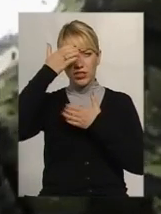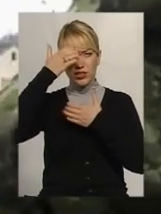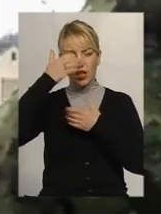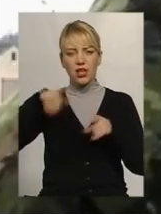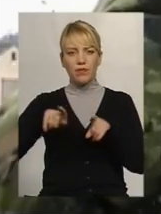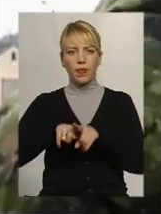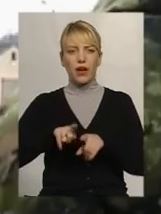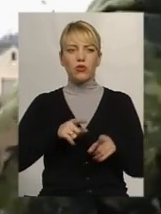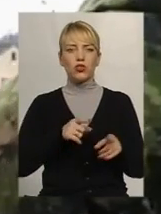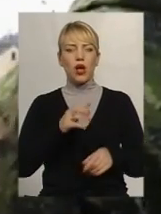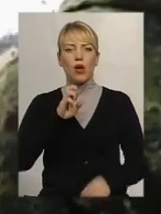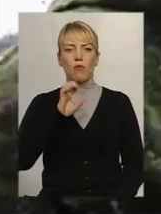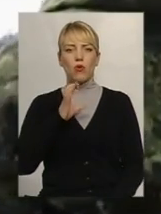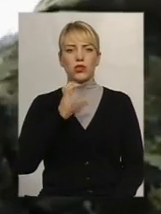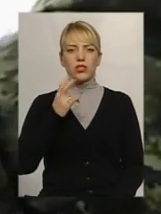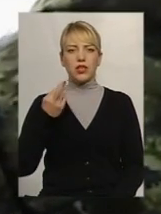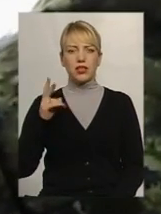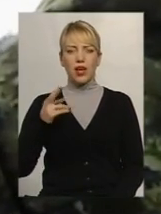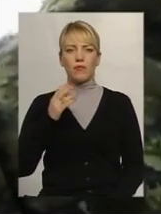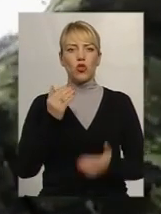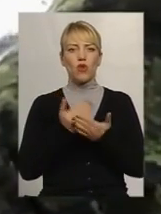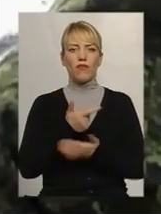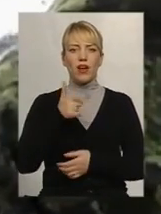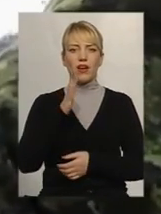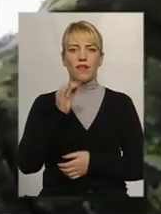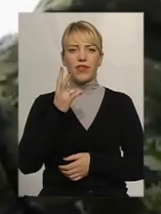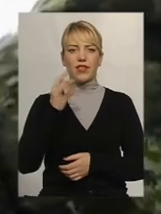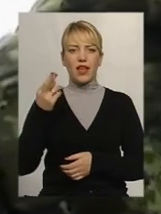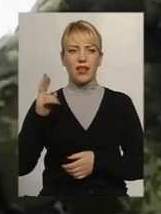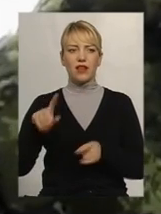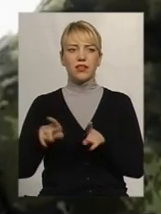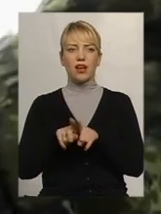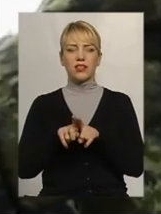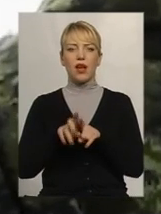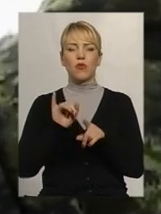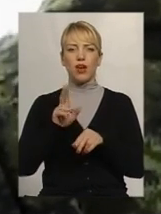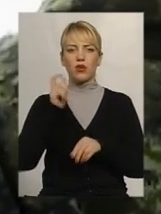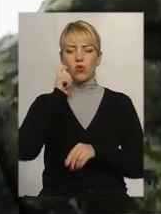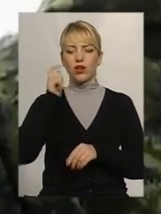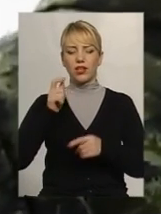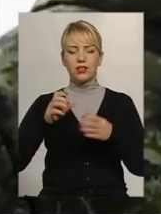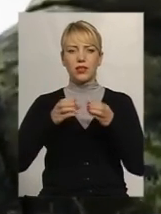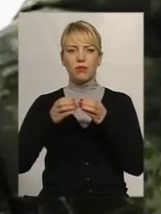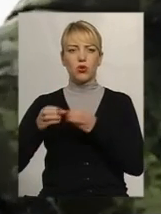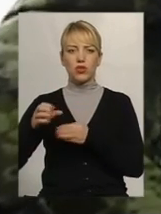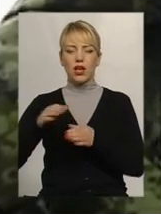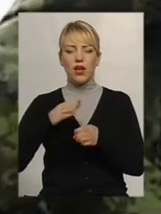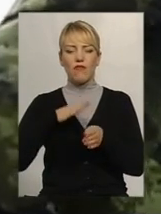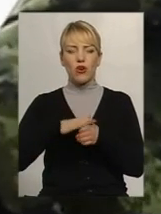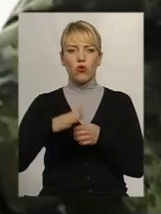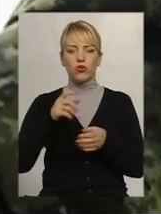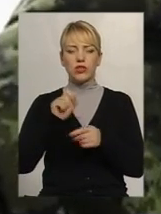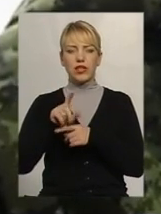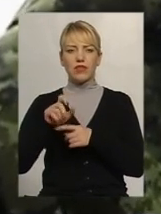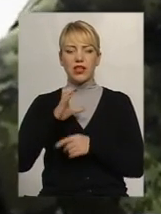також в Боснії, в Новій Гвінеї. Так само, як і українські підрозділи, в свою чергу виконували завдання